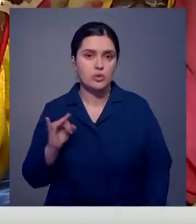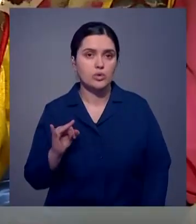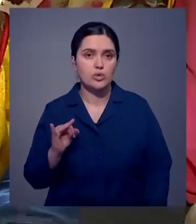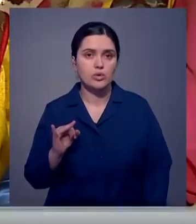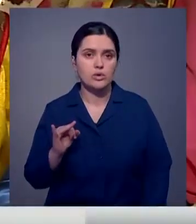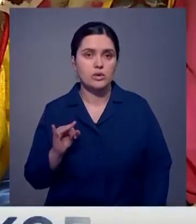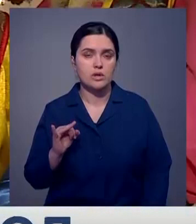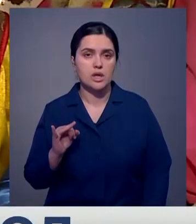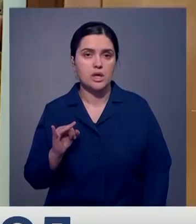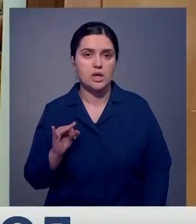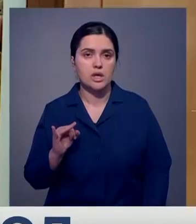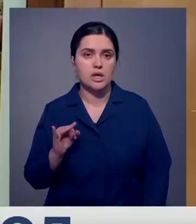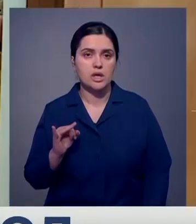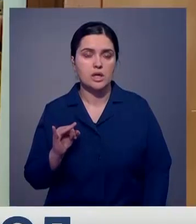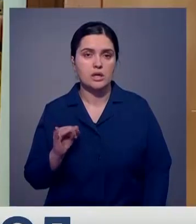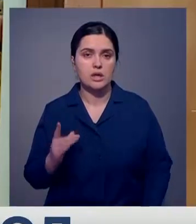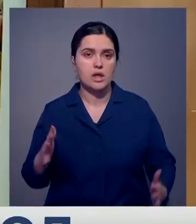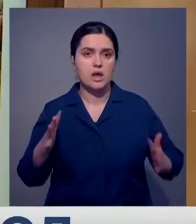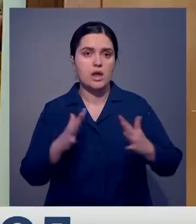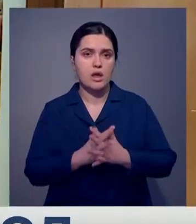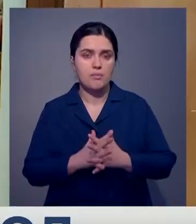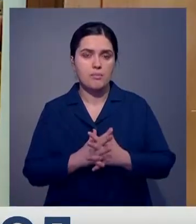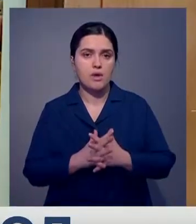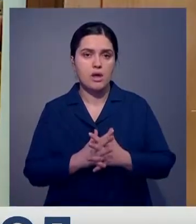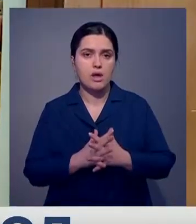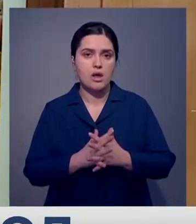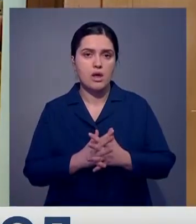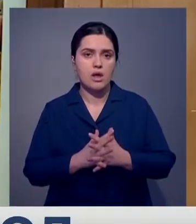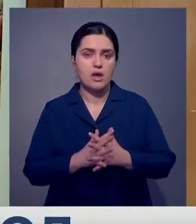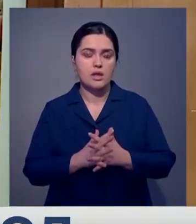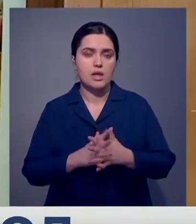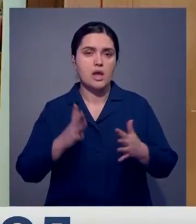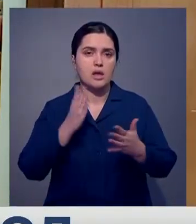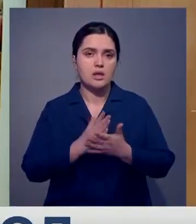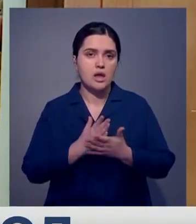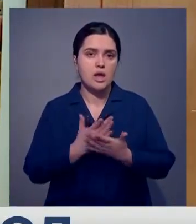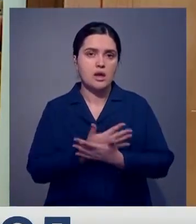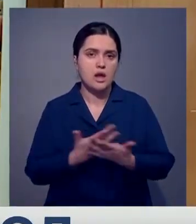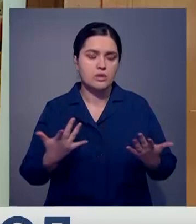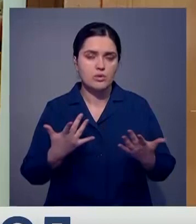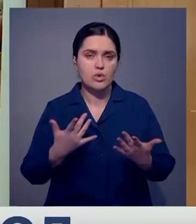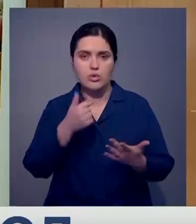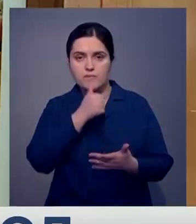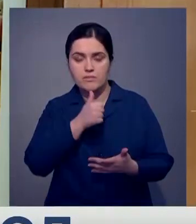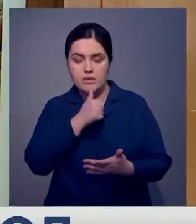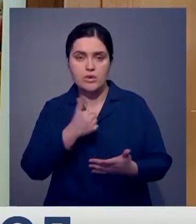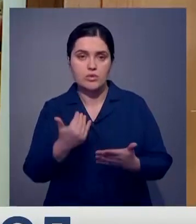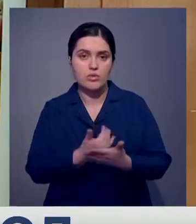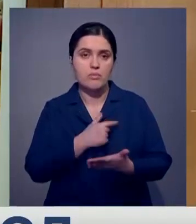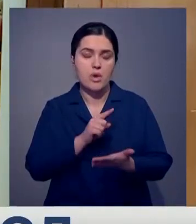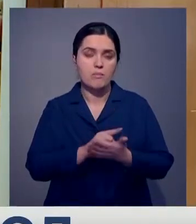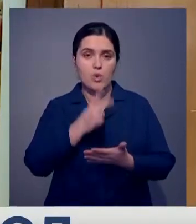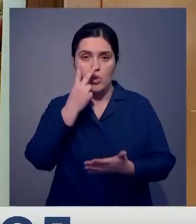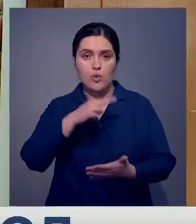Там какая-то определенная синтез планшетного тетеневого направления, то есть совершенно новый жанр. И мы его обязательно